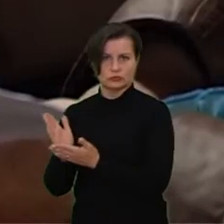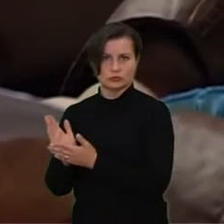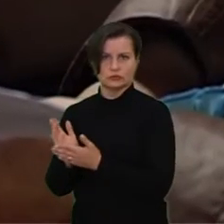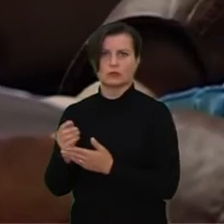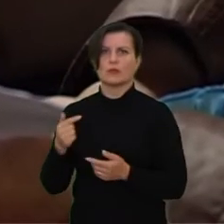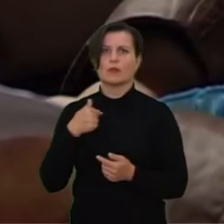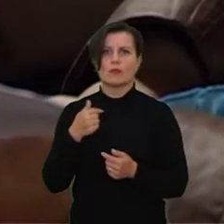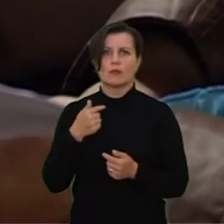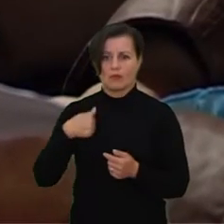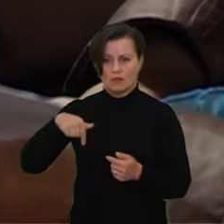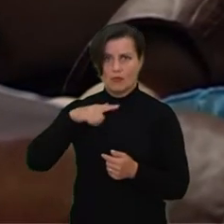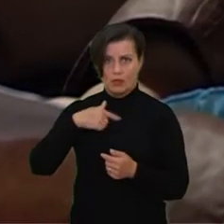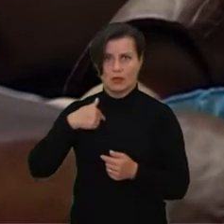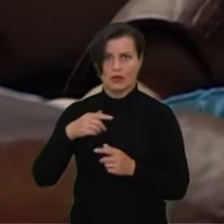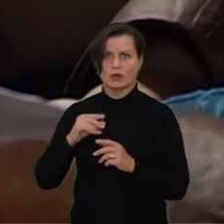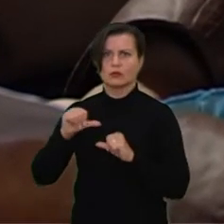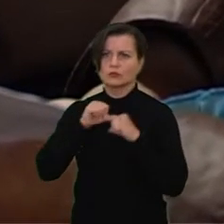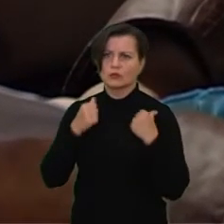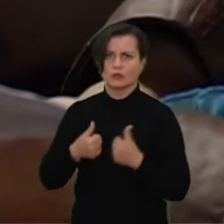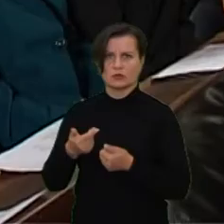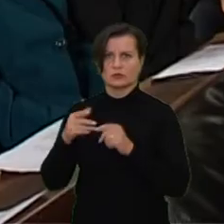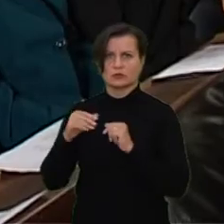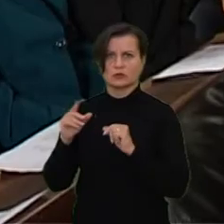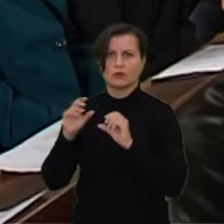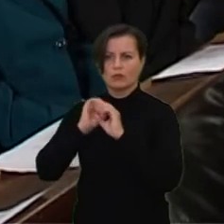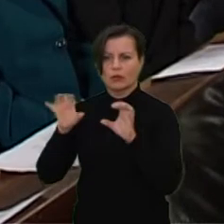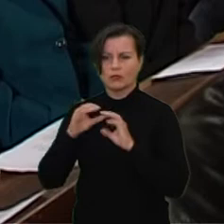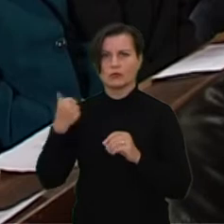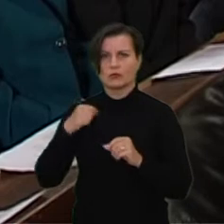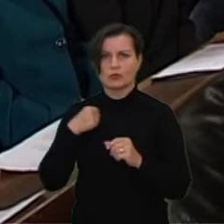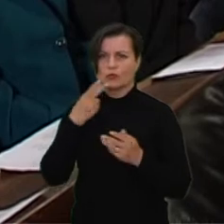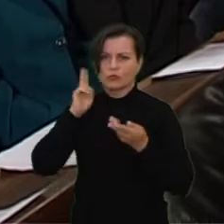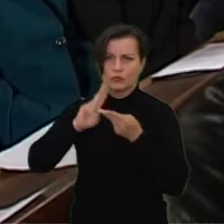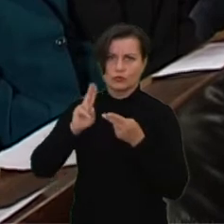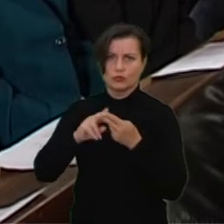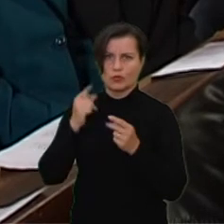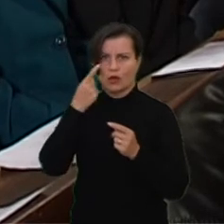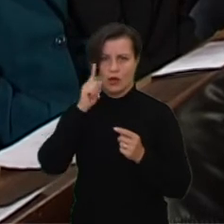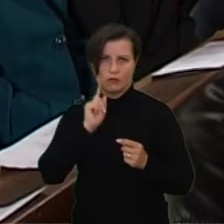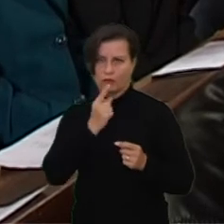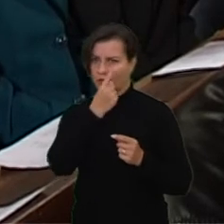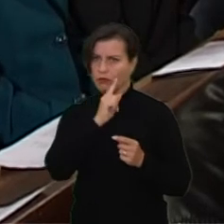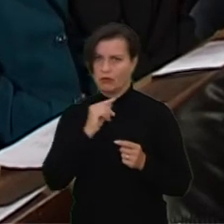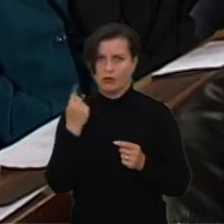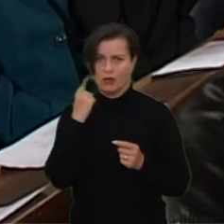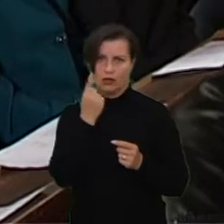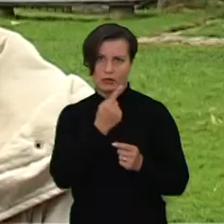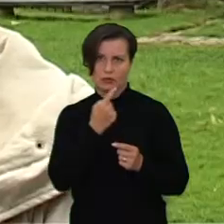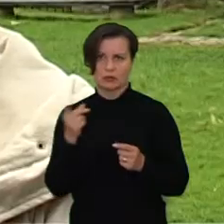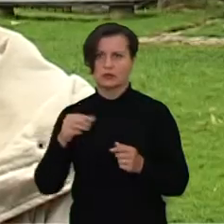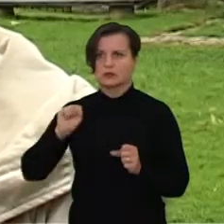yra. Ir mes labai nuoširdžiai papasakojam, žmonės net bučiuoja išvažiuodami. Aš ar sakysiu,